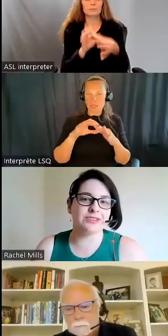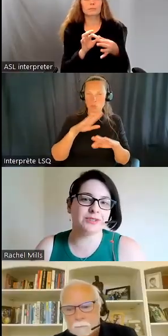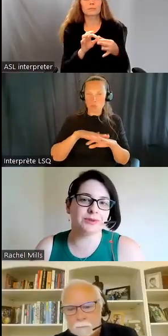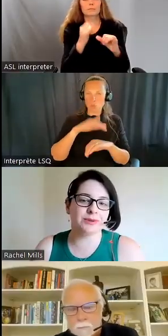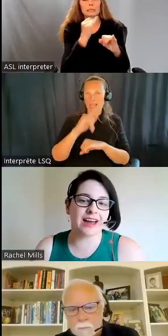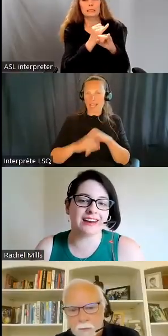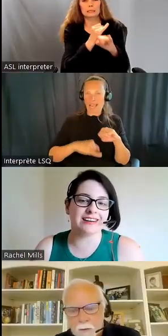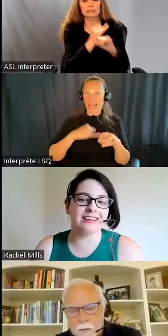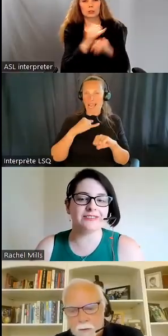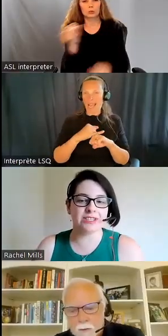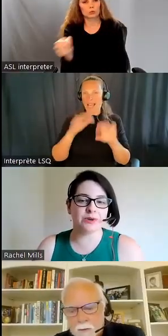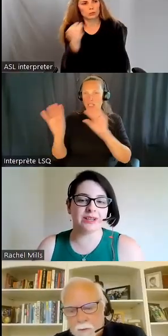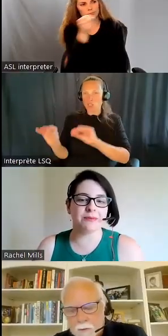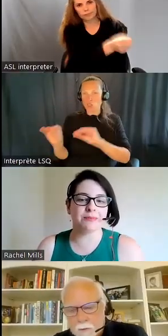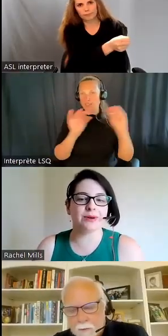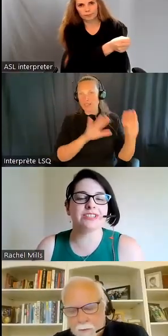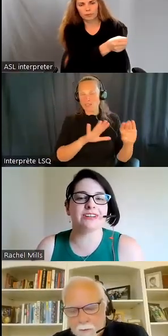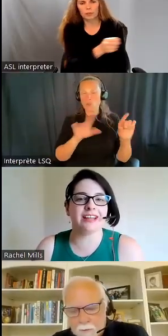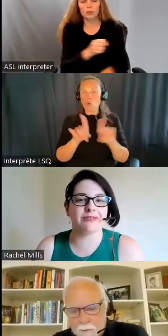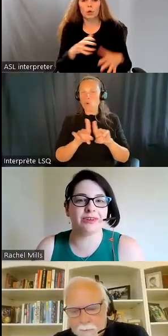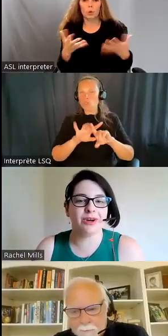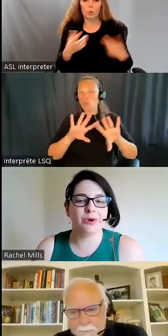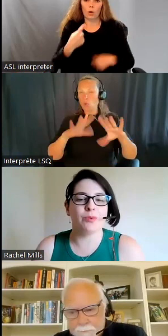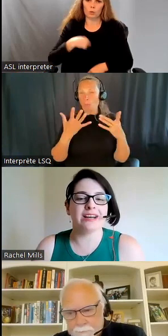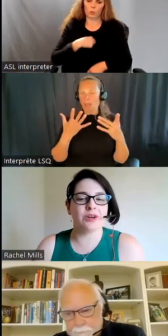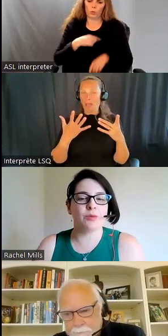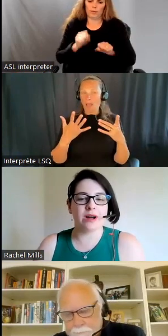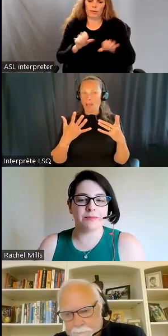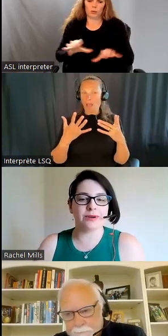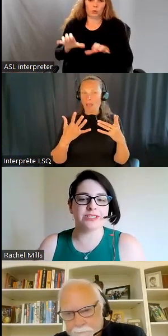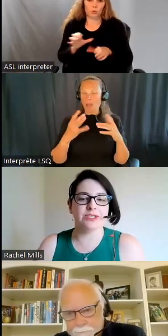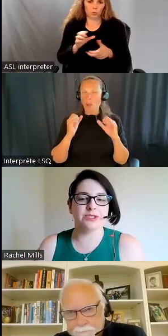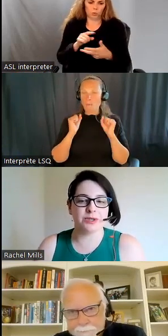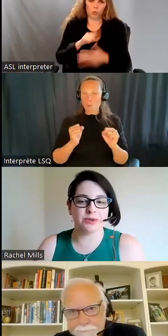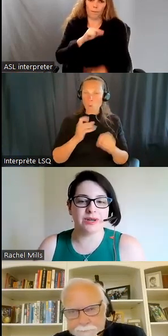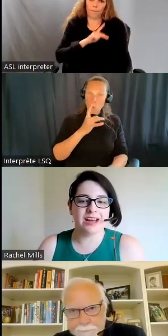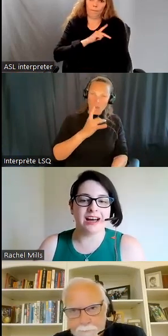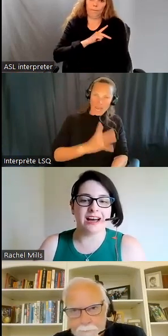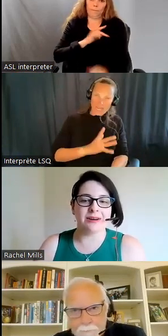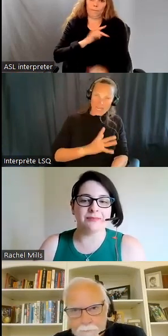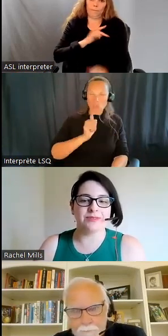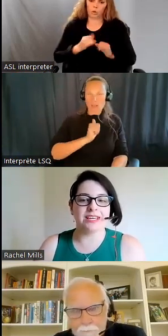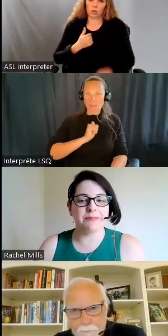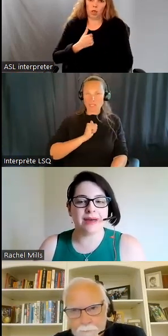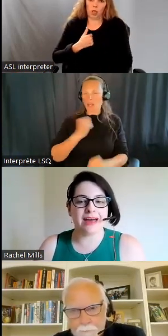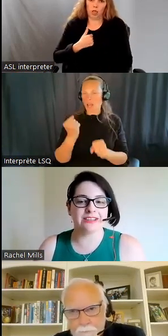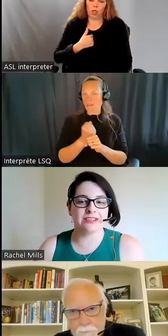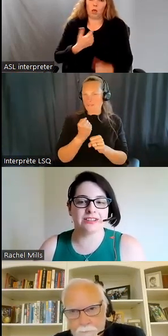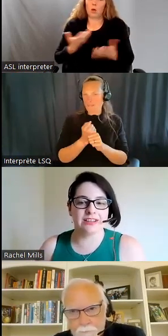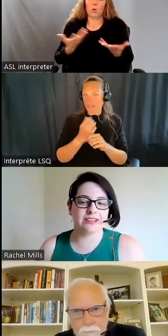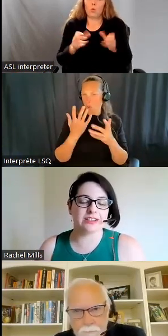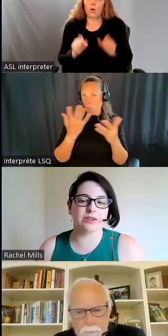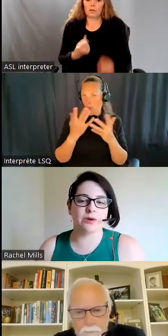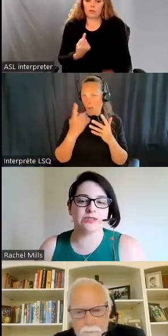'institutionnalisation et ce qu'on peut faire au niveau individuel et personnel. Qu'est-ce qu'une personne peut